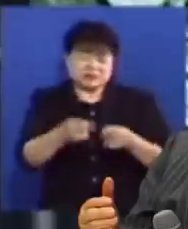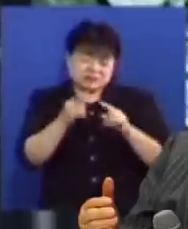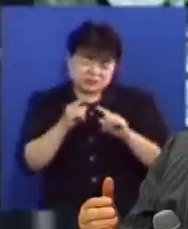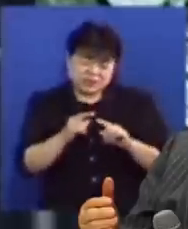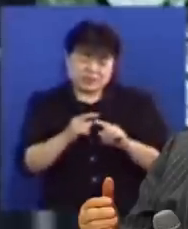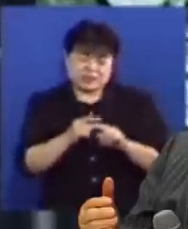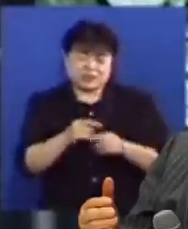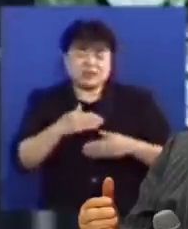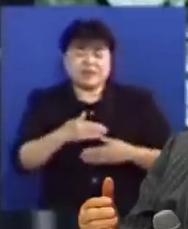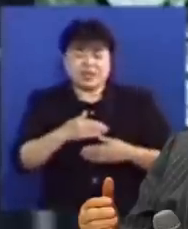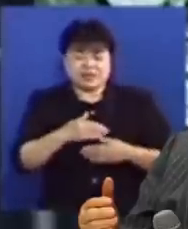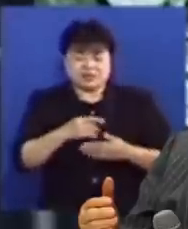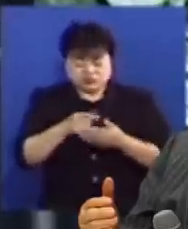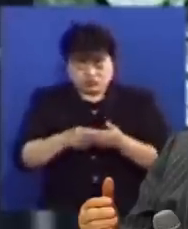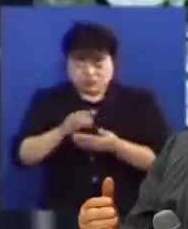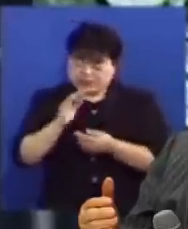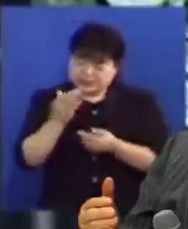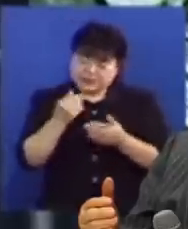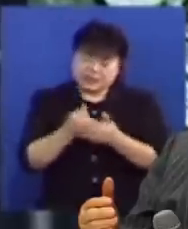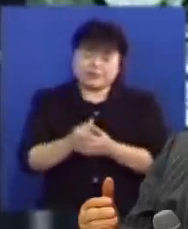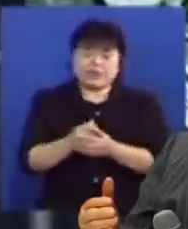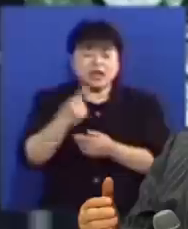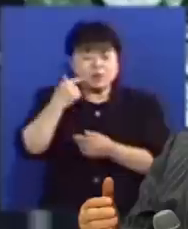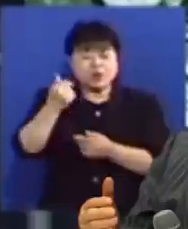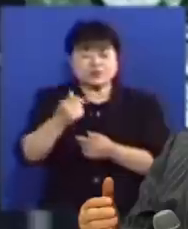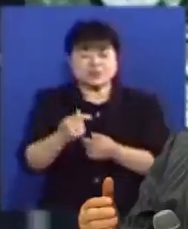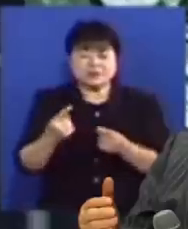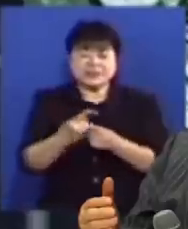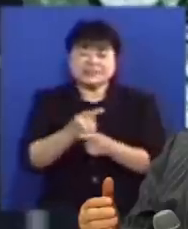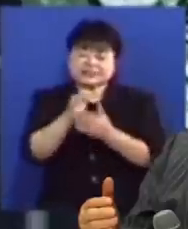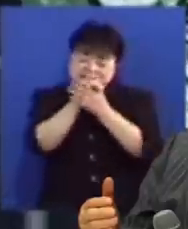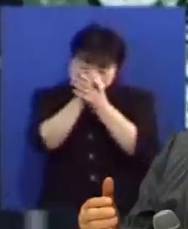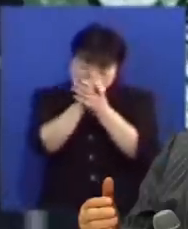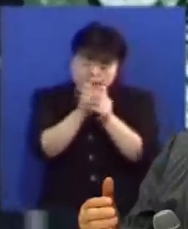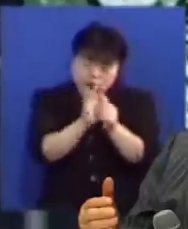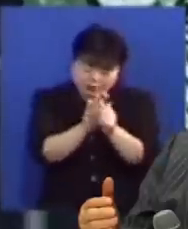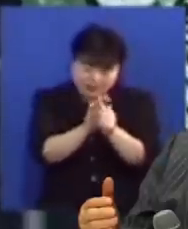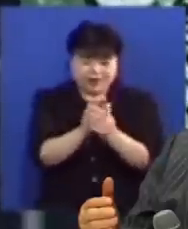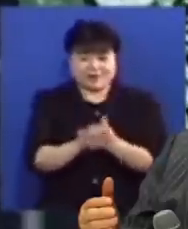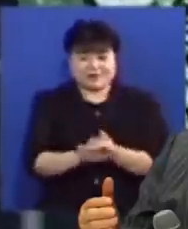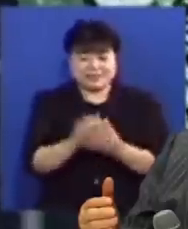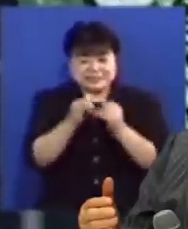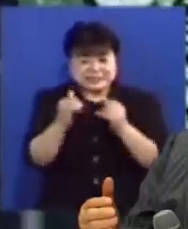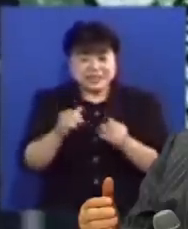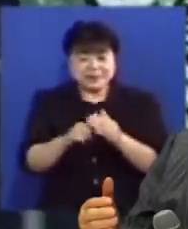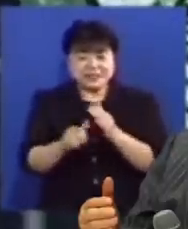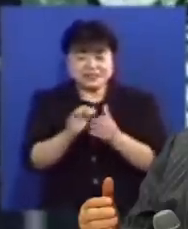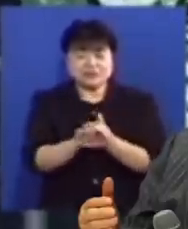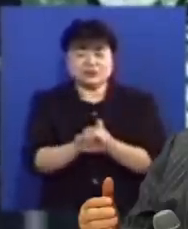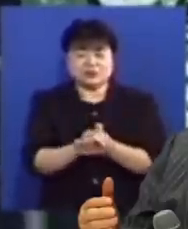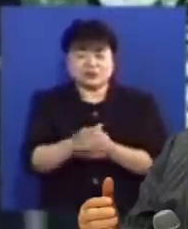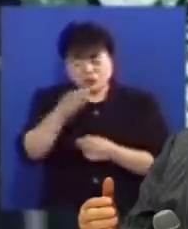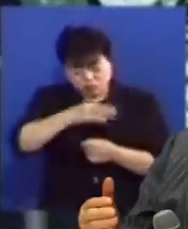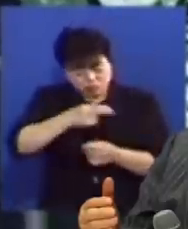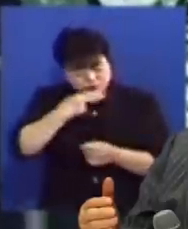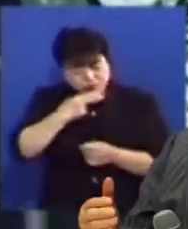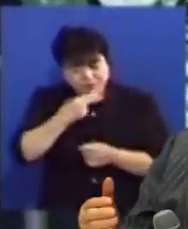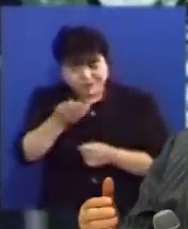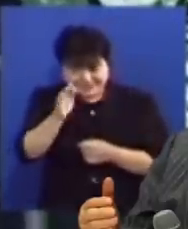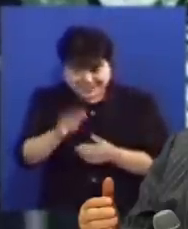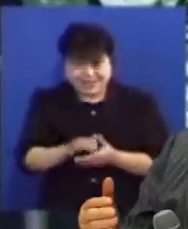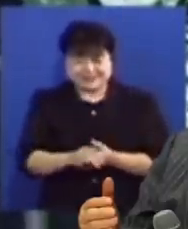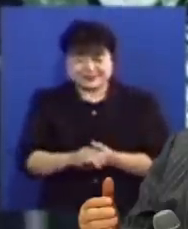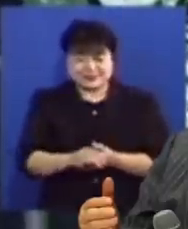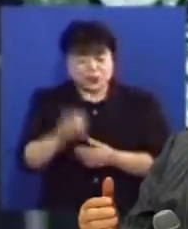급한 일로 수술을 해야 되므로 목사님 꼭 대속 기도해 주십시오 인간의 대속에 무슨 큰 효과가 있겠습니까 그런데